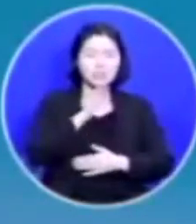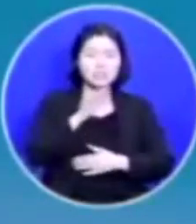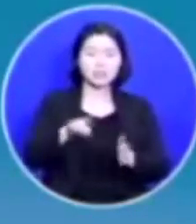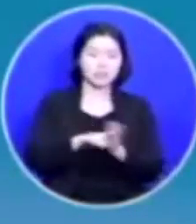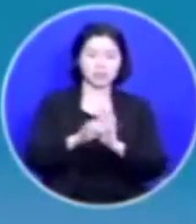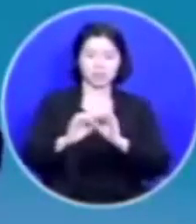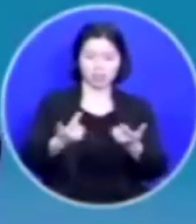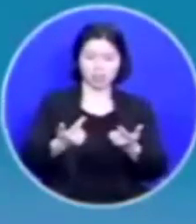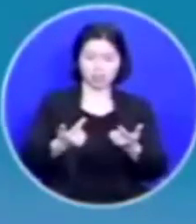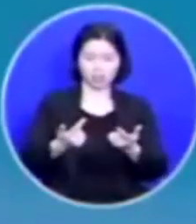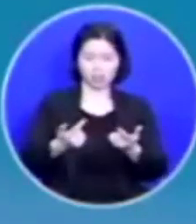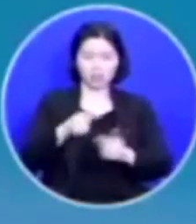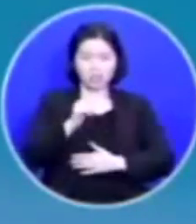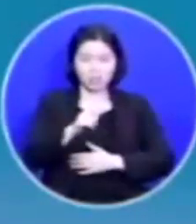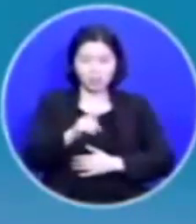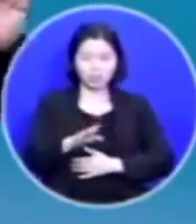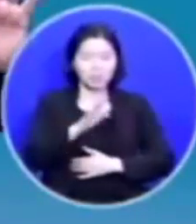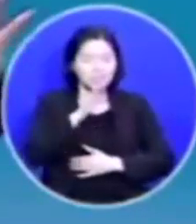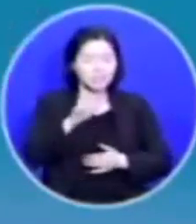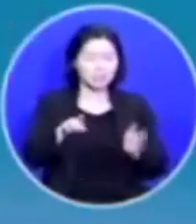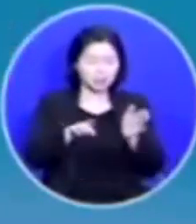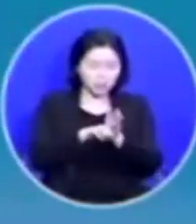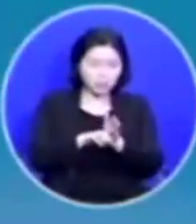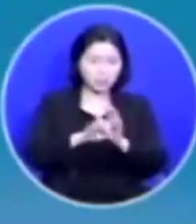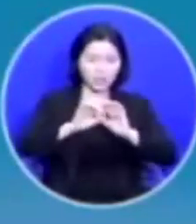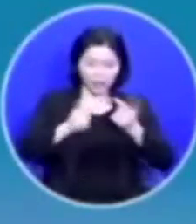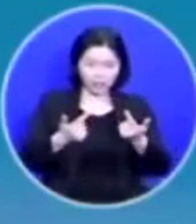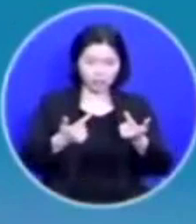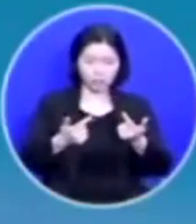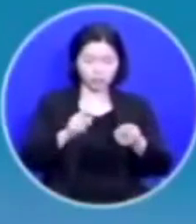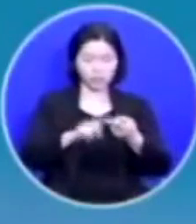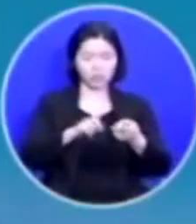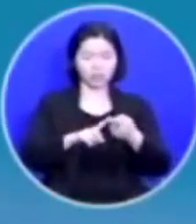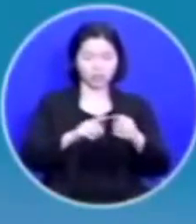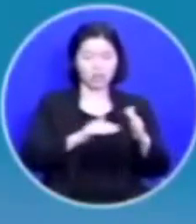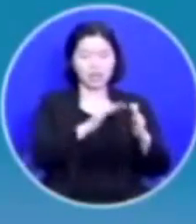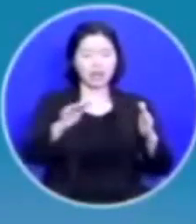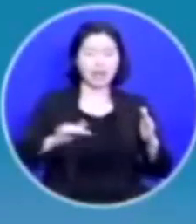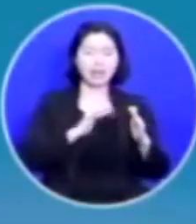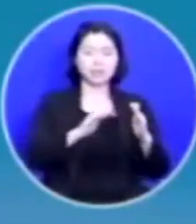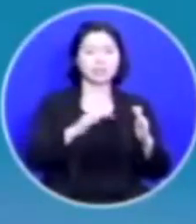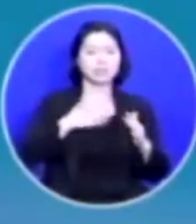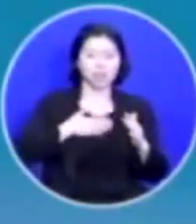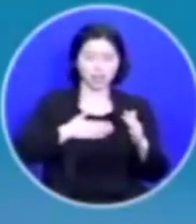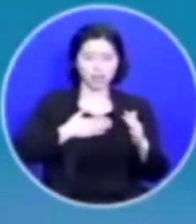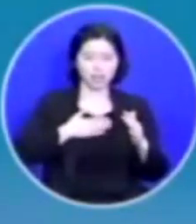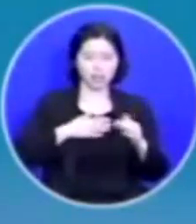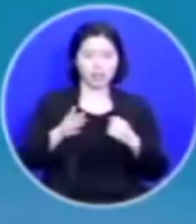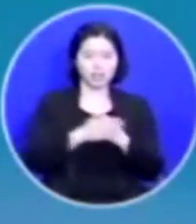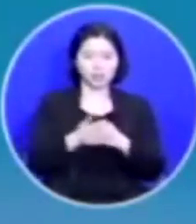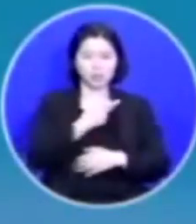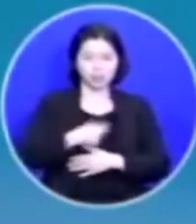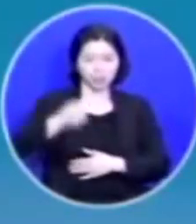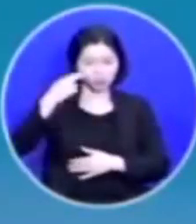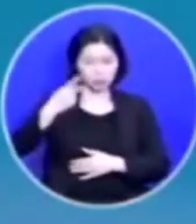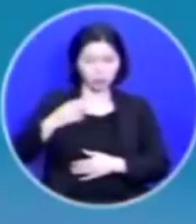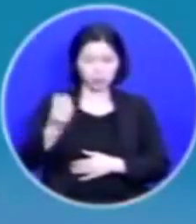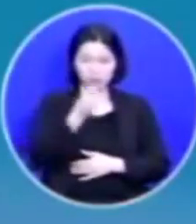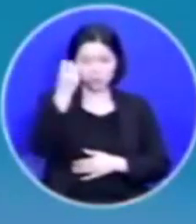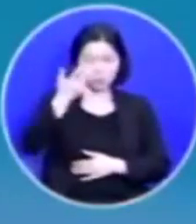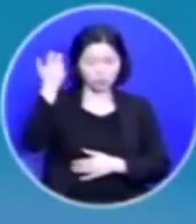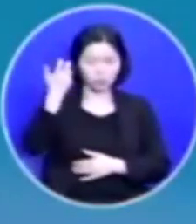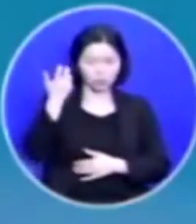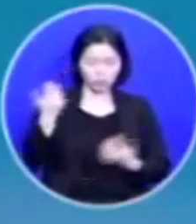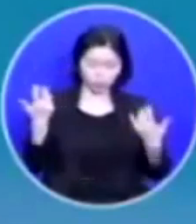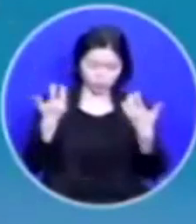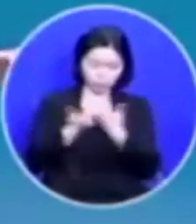믿는지 안 믿는지는 가정에서 결정나는 것입니다 그래서 사도바울은 성령으로 충만함을 받으라고 하시고는